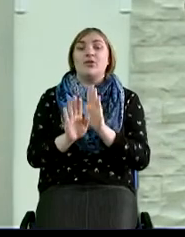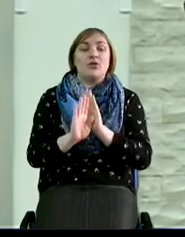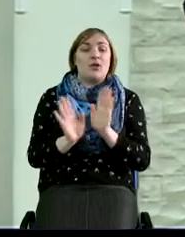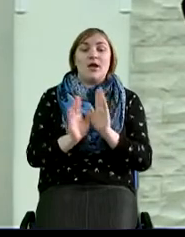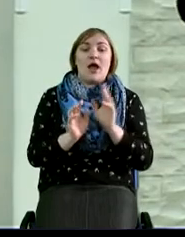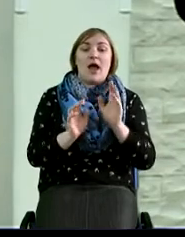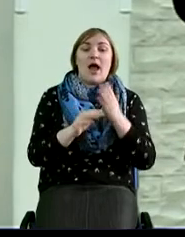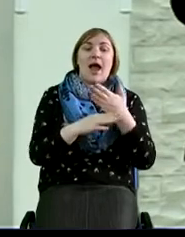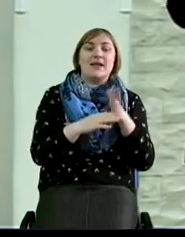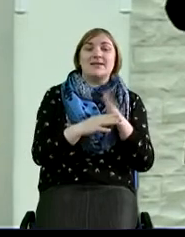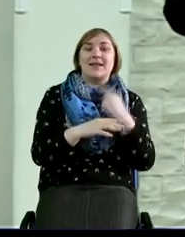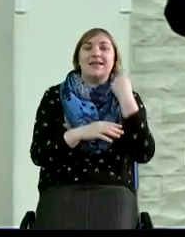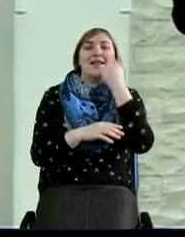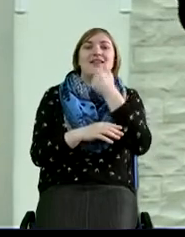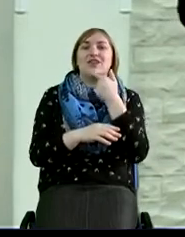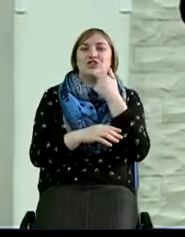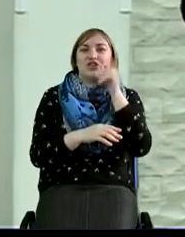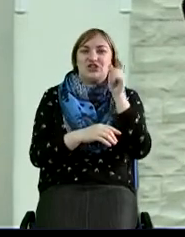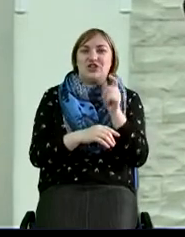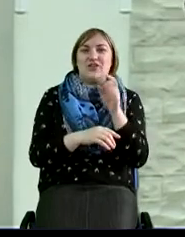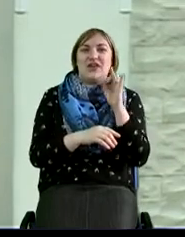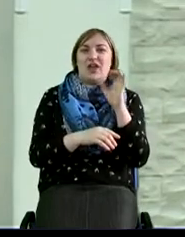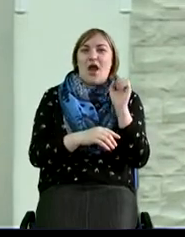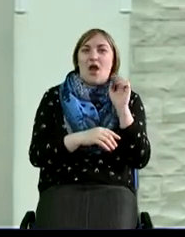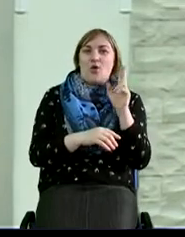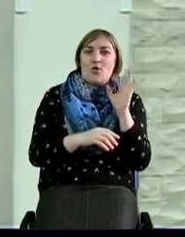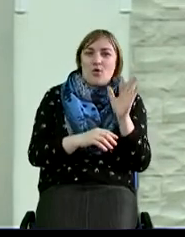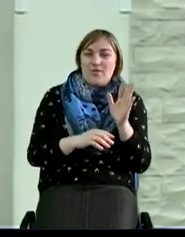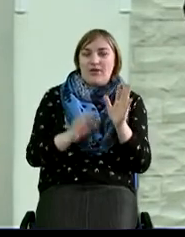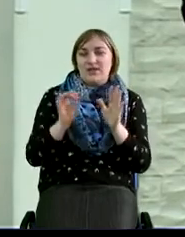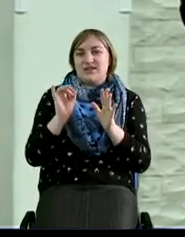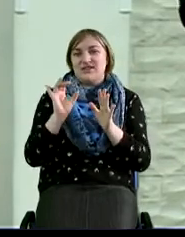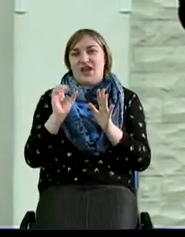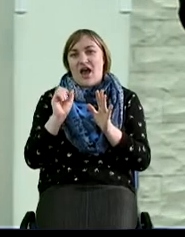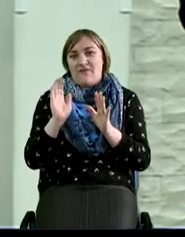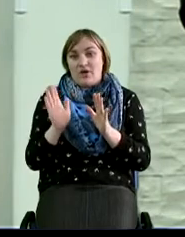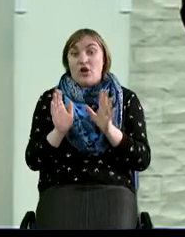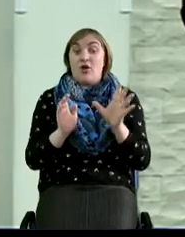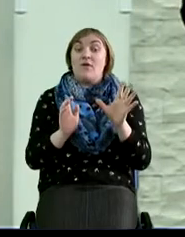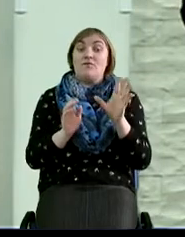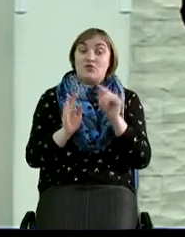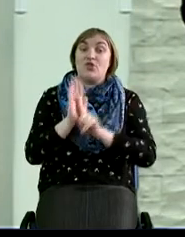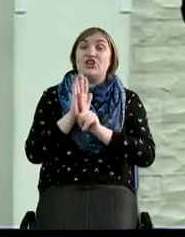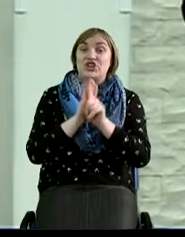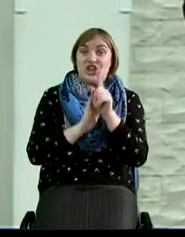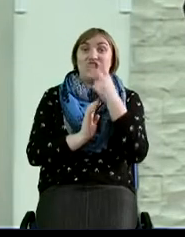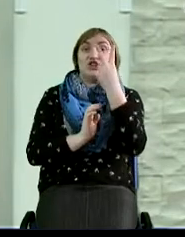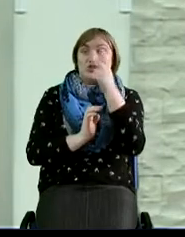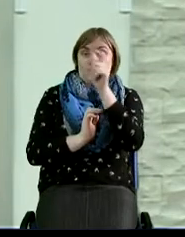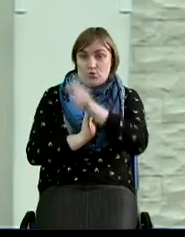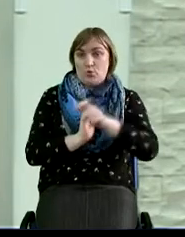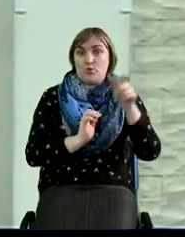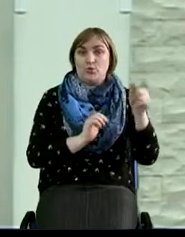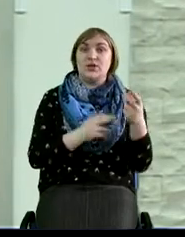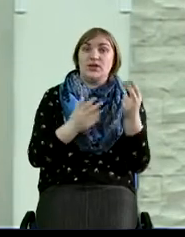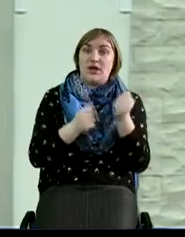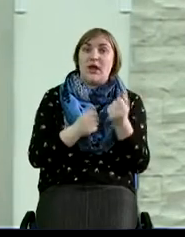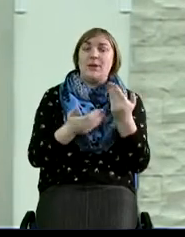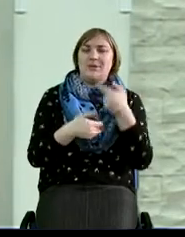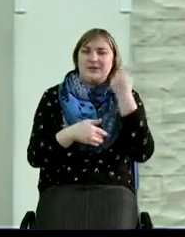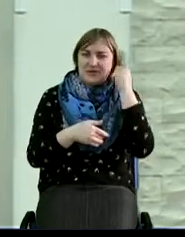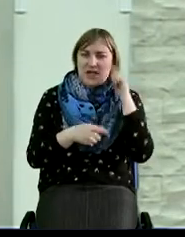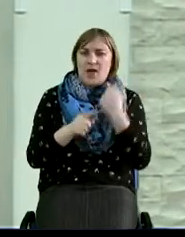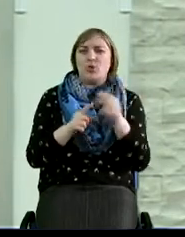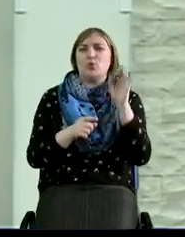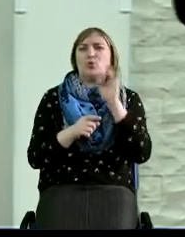личности или как об Иакове. Но, конечно же, все начинается с этих двух людей. И мы с вами знаем прекрасно эту